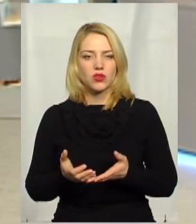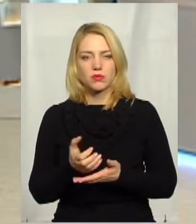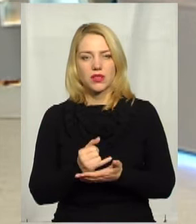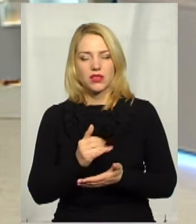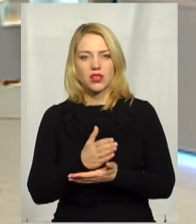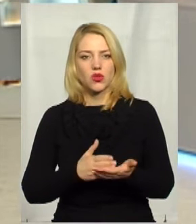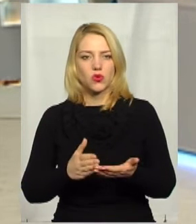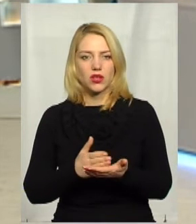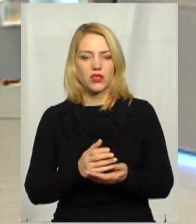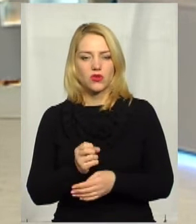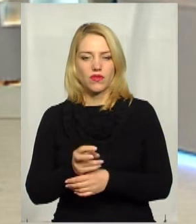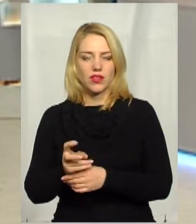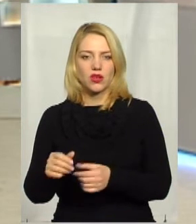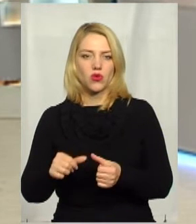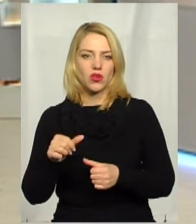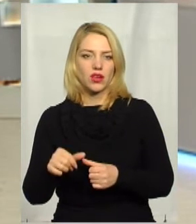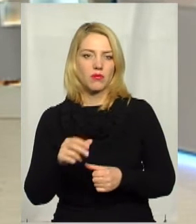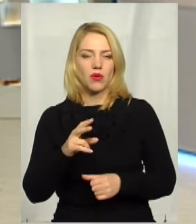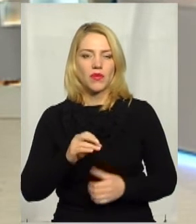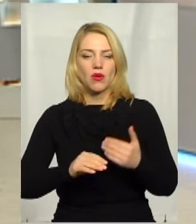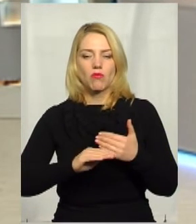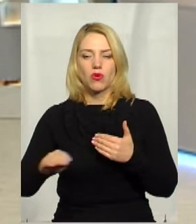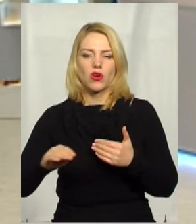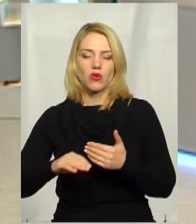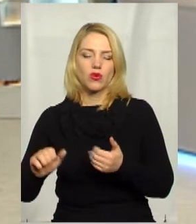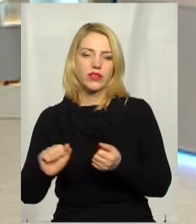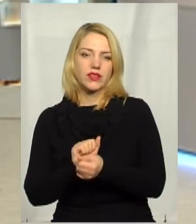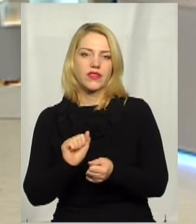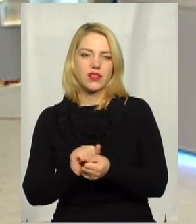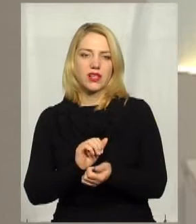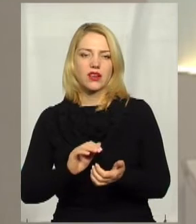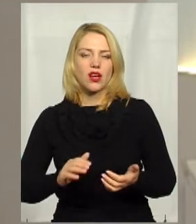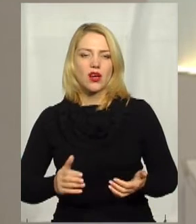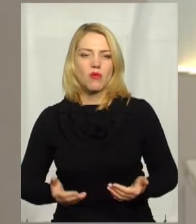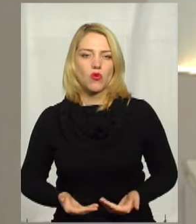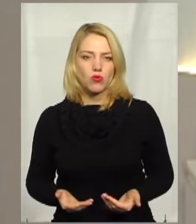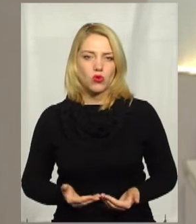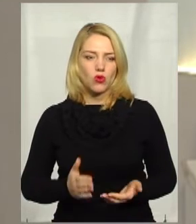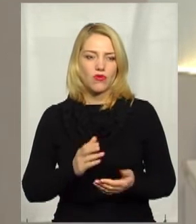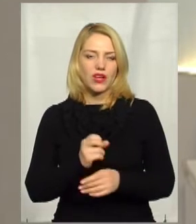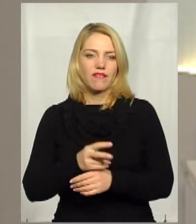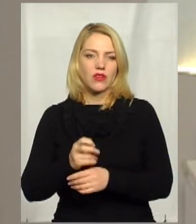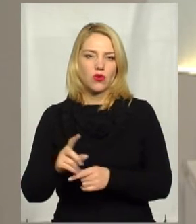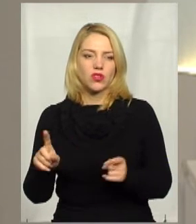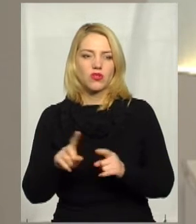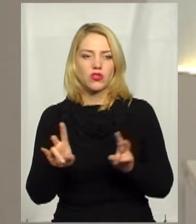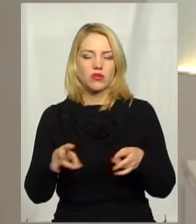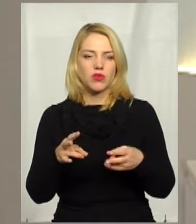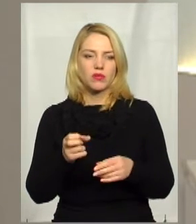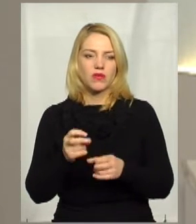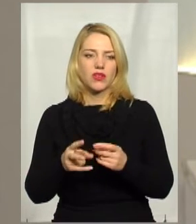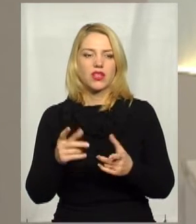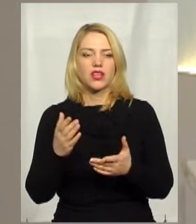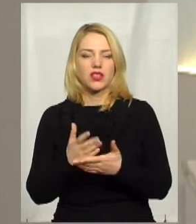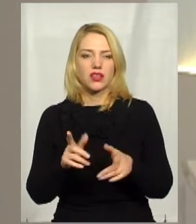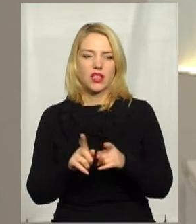утилізувати окремо. А на полігони твердих побутових відходів, що не варто викидати? Є такі